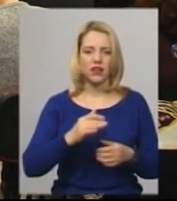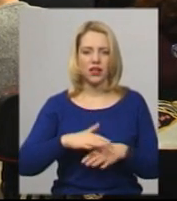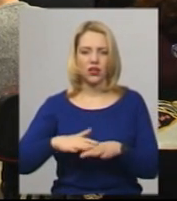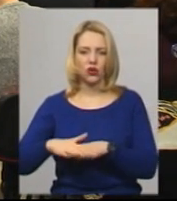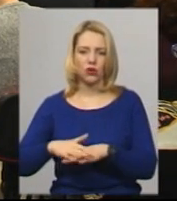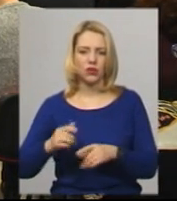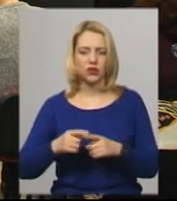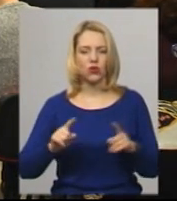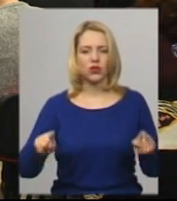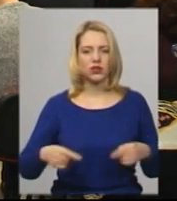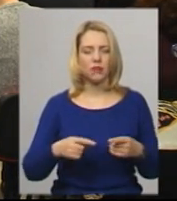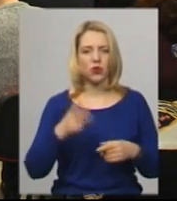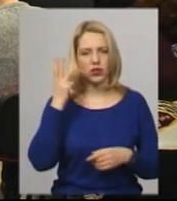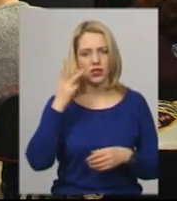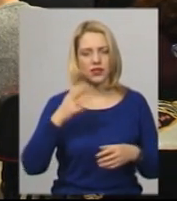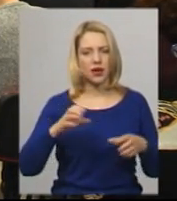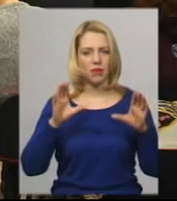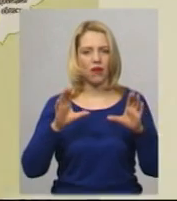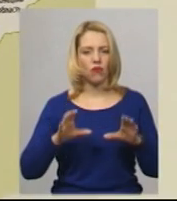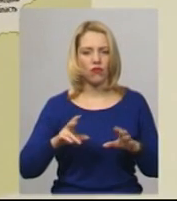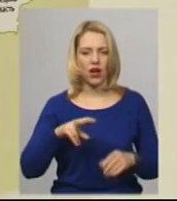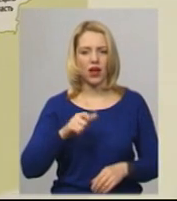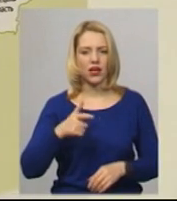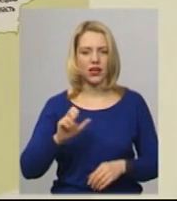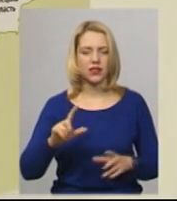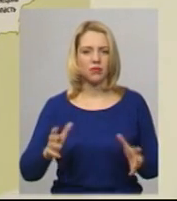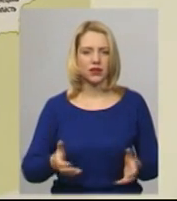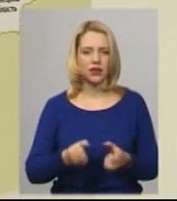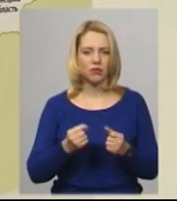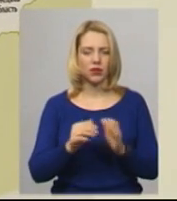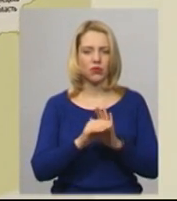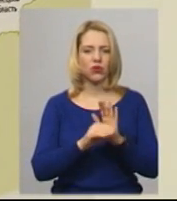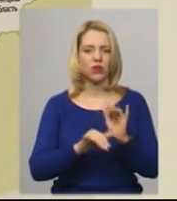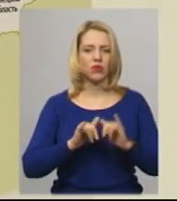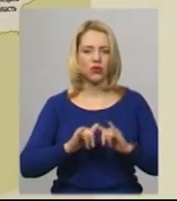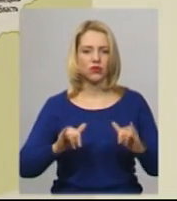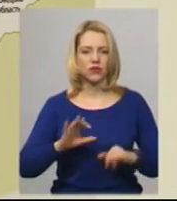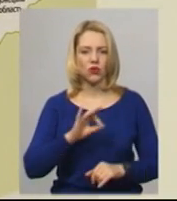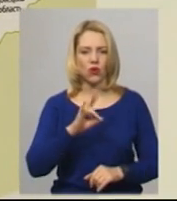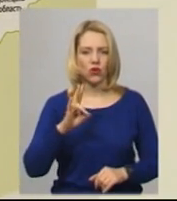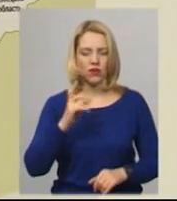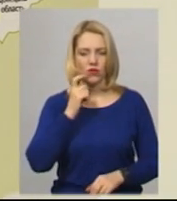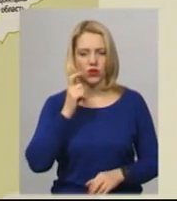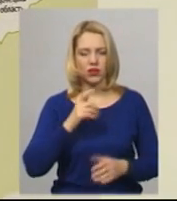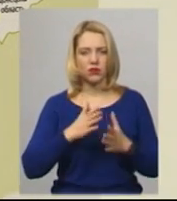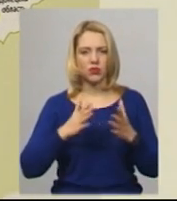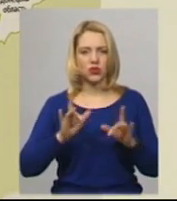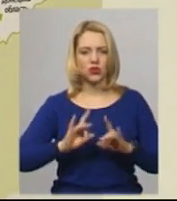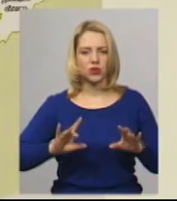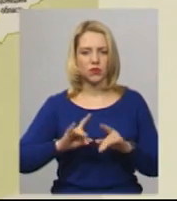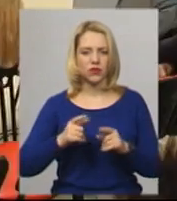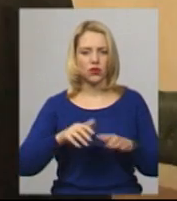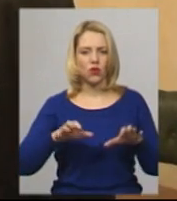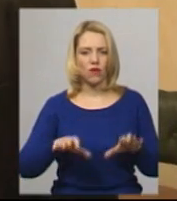організація «Подільська правова ліга» за підтримки програми розвитку ООН в Україні. Більше розповість голова організації Андрій